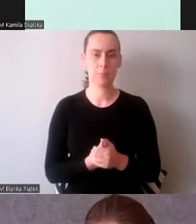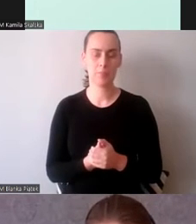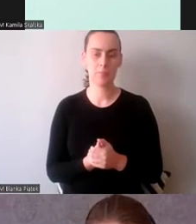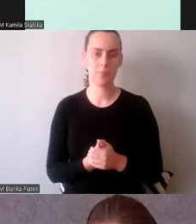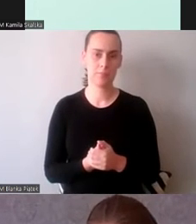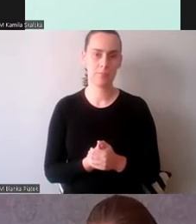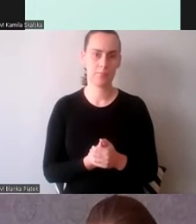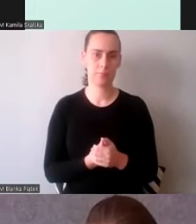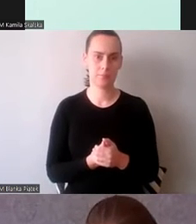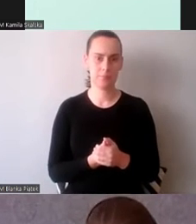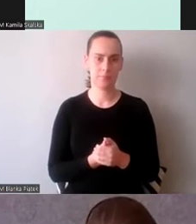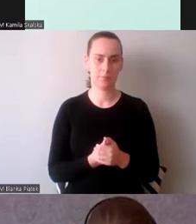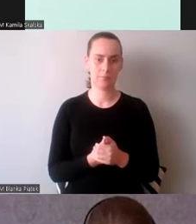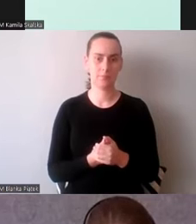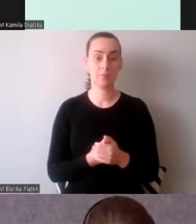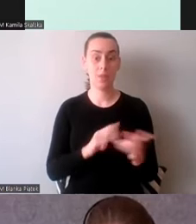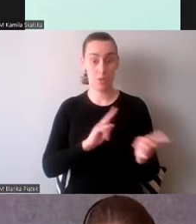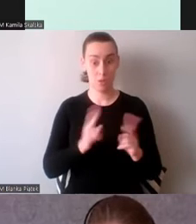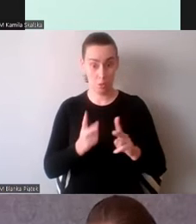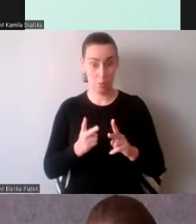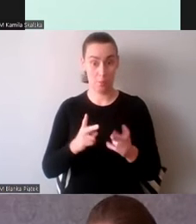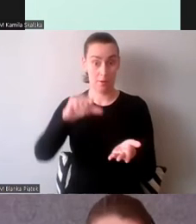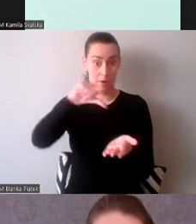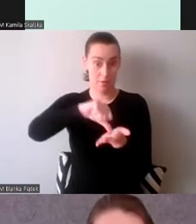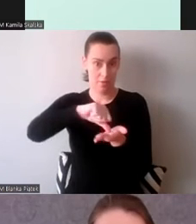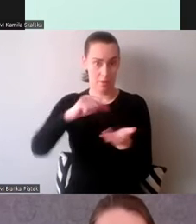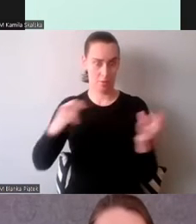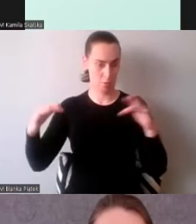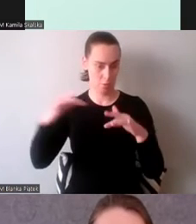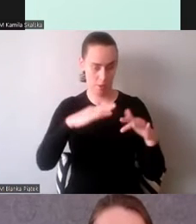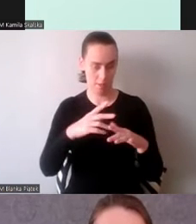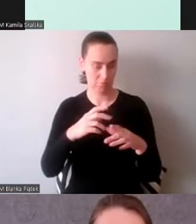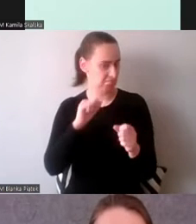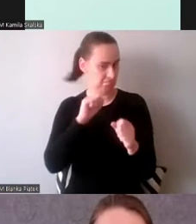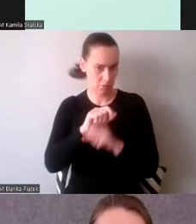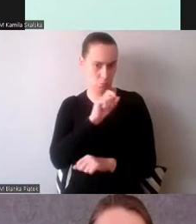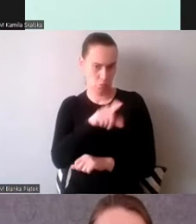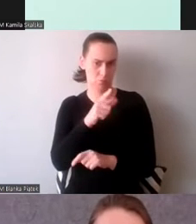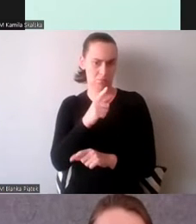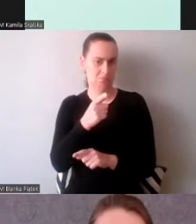centrum interakcji, niezależnie od szerszego kontekstu.